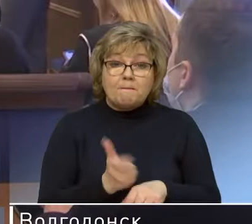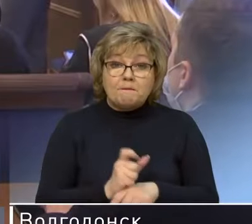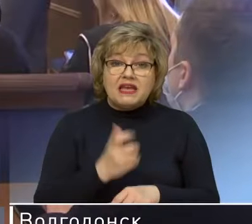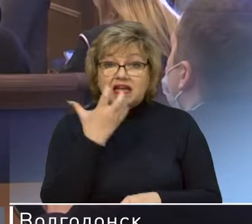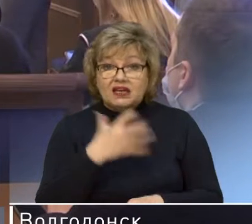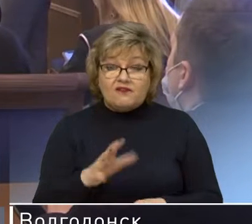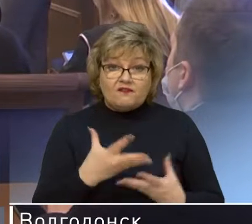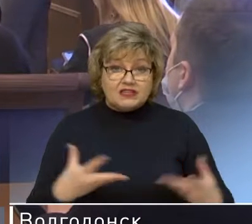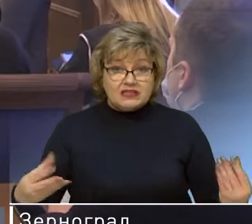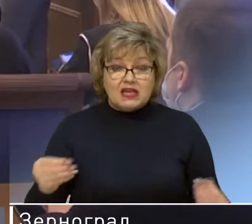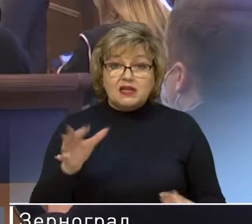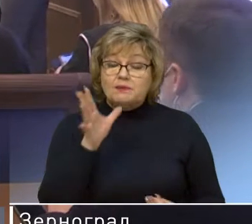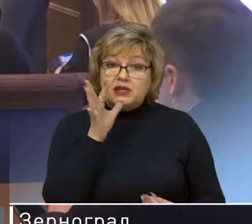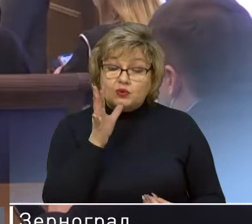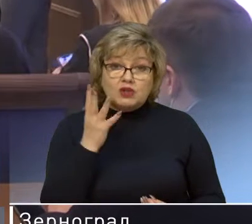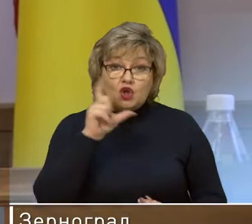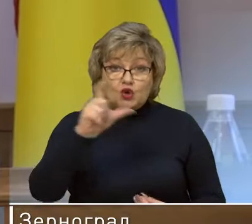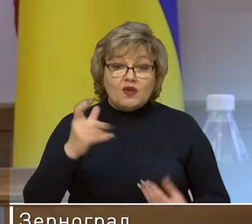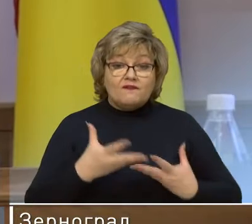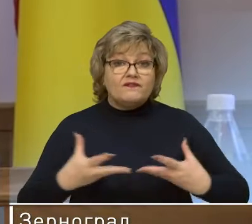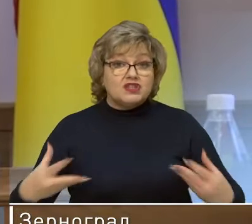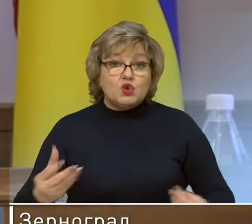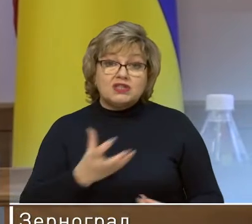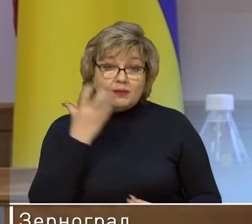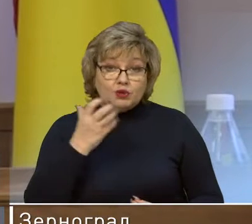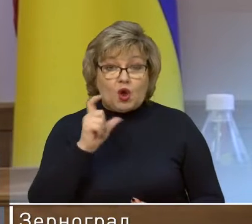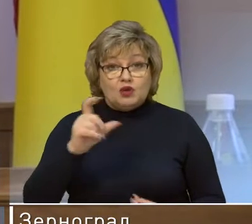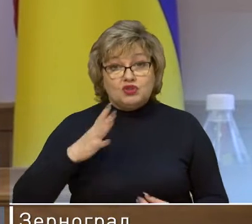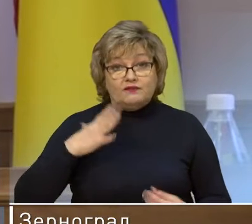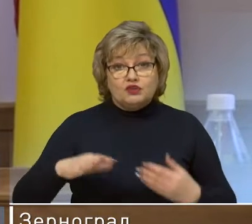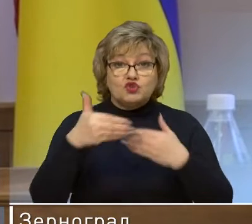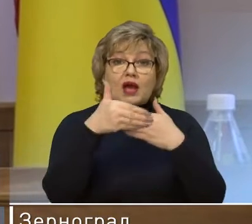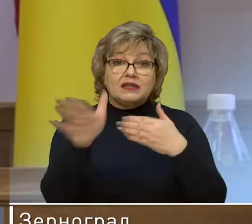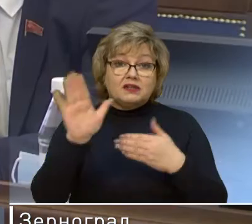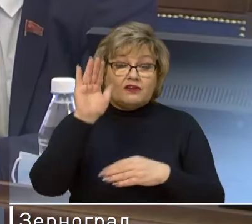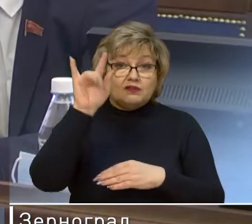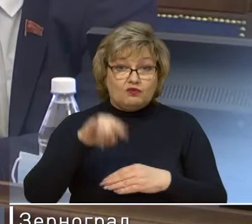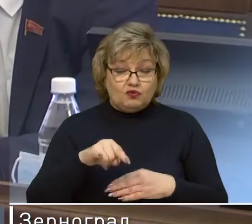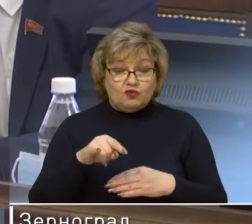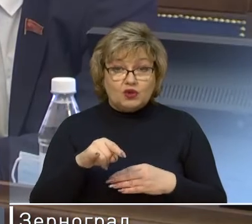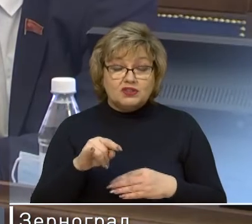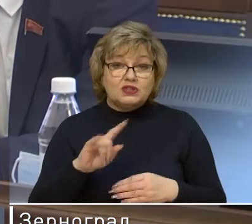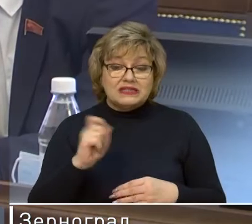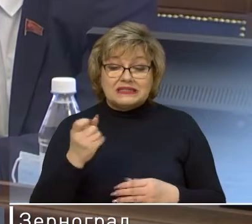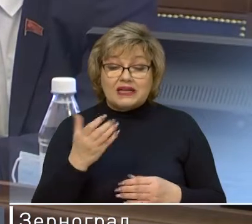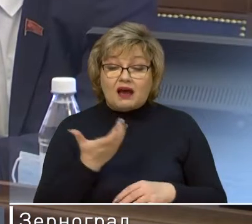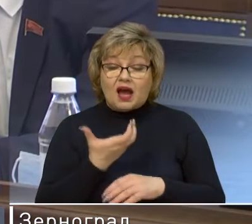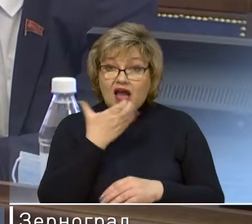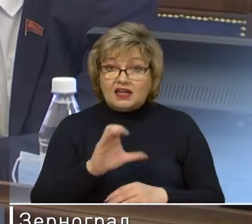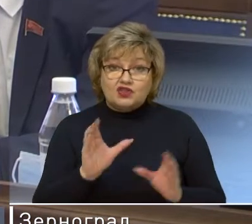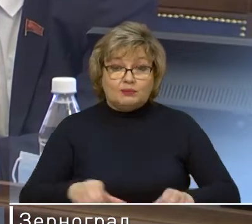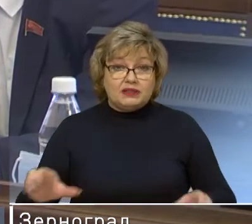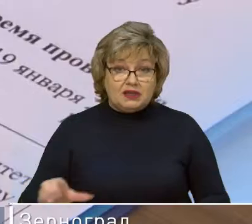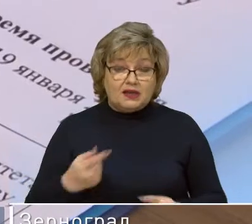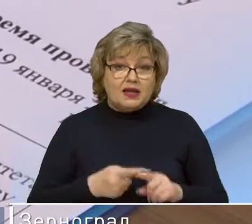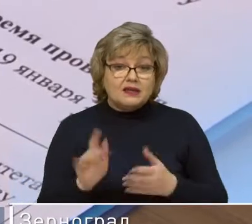весенний период, когда на улице уже тепло и люди вынуждены открывать форточки из-за раскаленных батарей. Это и изменение цвета воды во